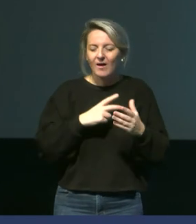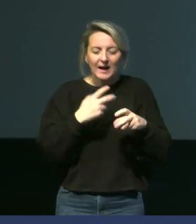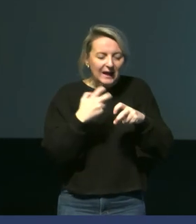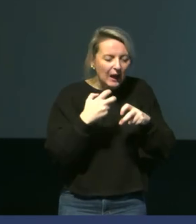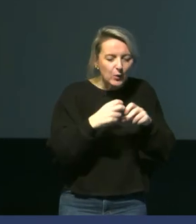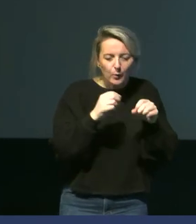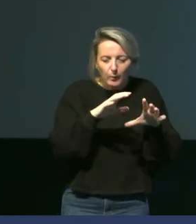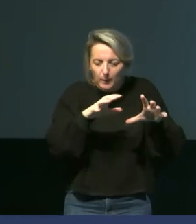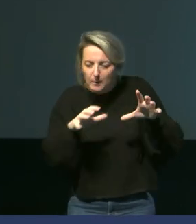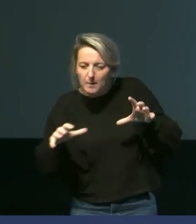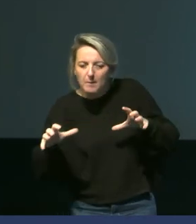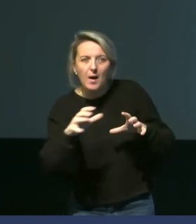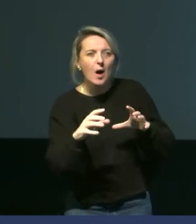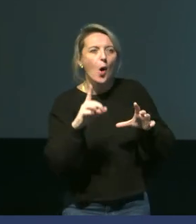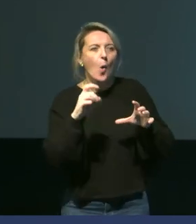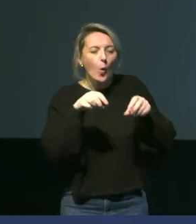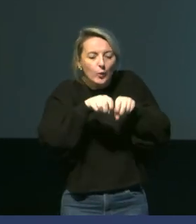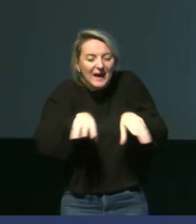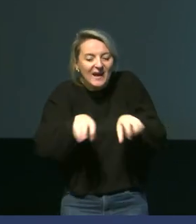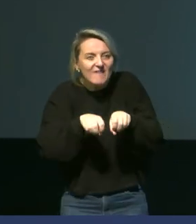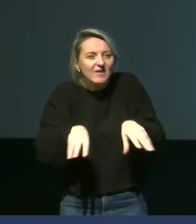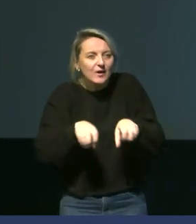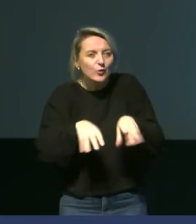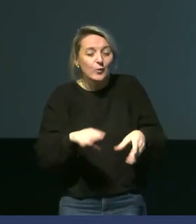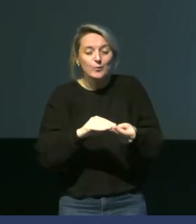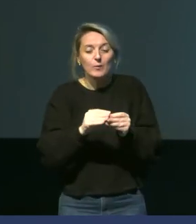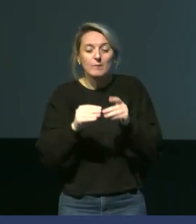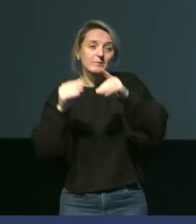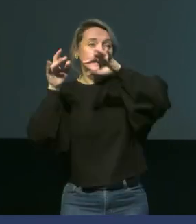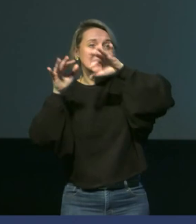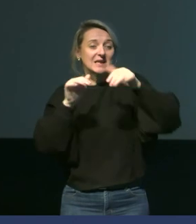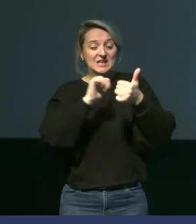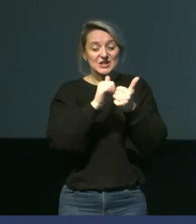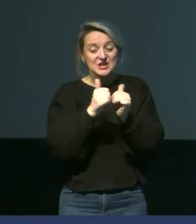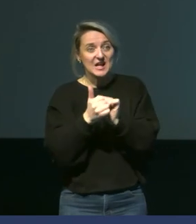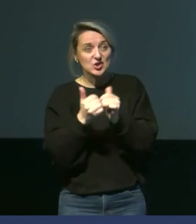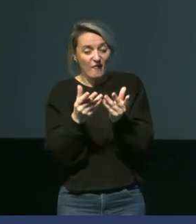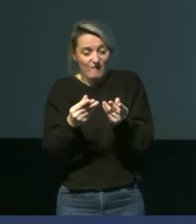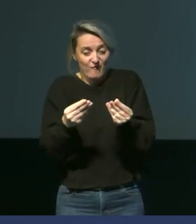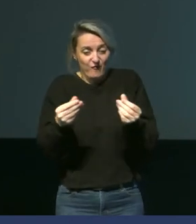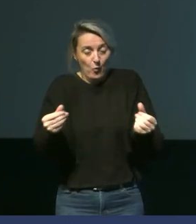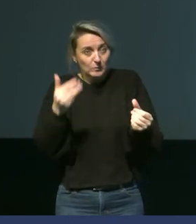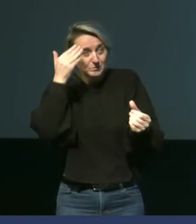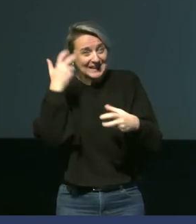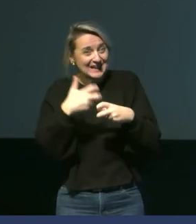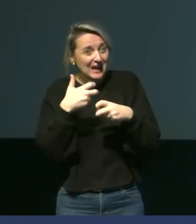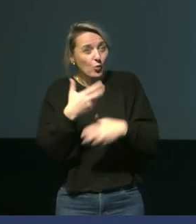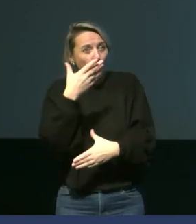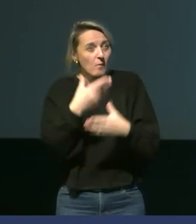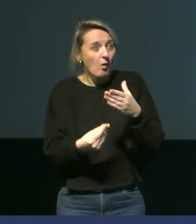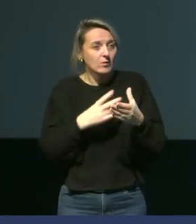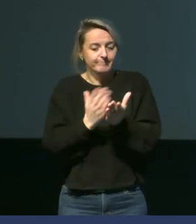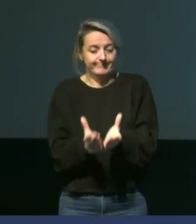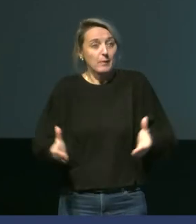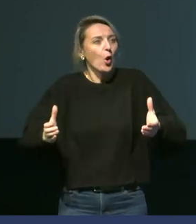permettre de drainer l'eau. Parce que quand il neige, le problème ensuite, c'est quand la neige fond, parce qu'il n pas assez de cailloux pour drainer l'eau, on se retrouve dans des cuvettes d'eau.